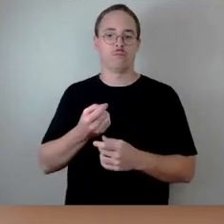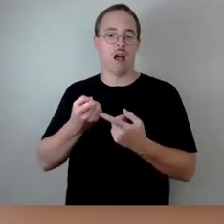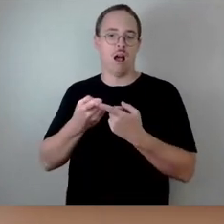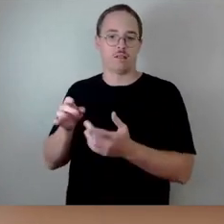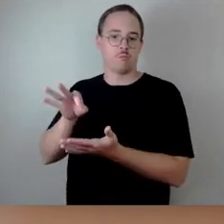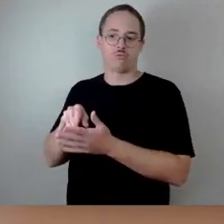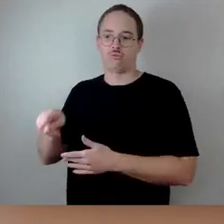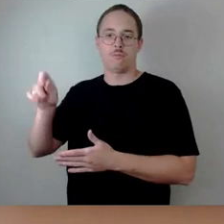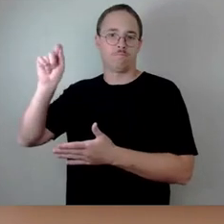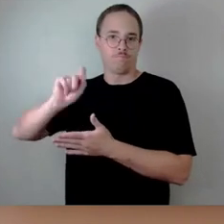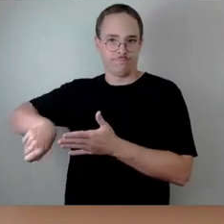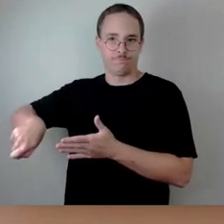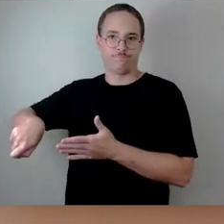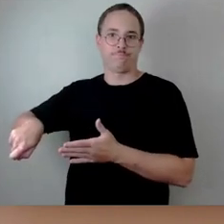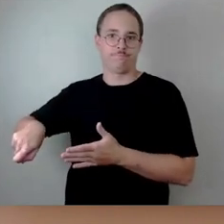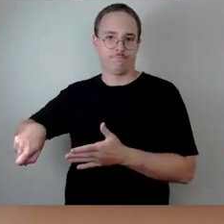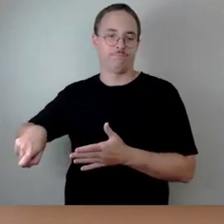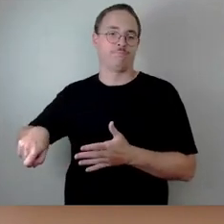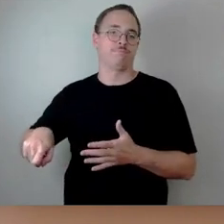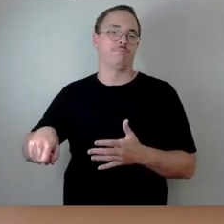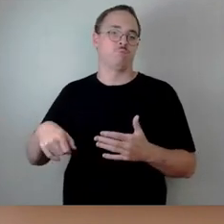Was genau müssen wir miteinander dann verhandeln?